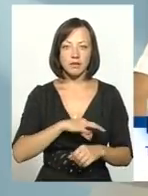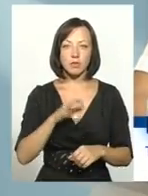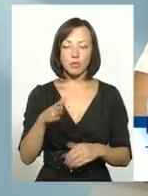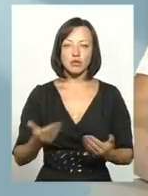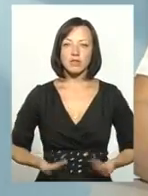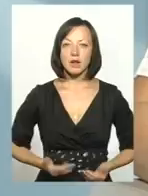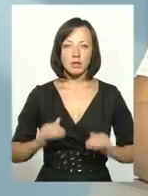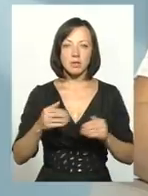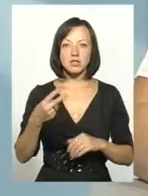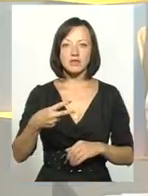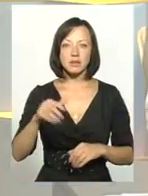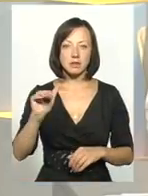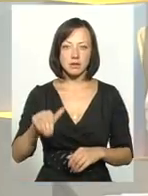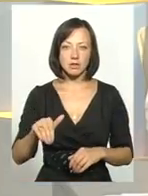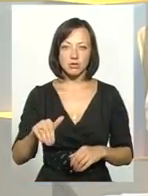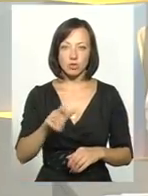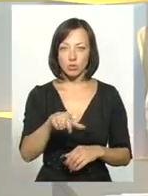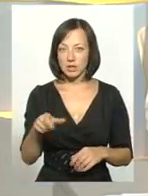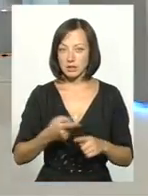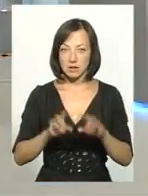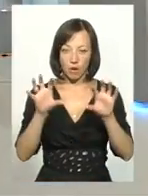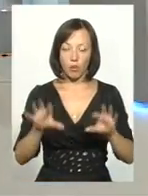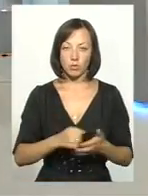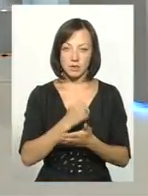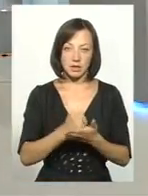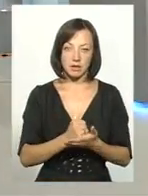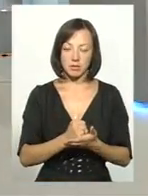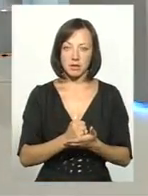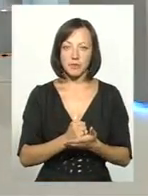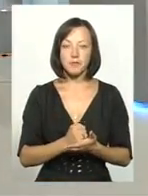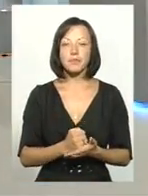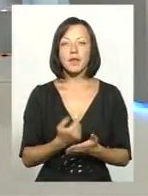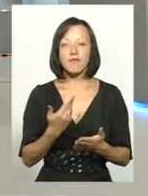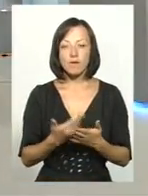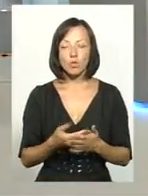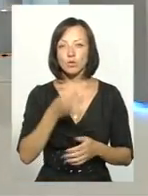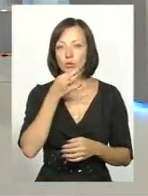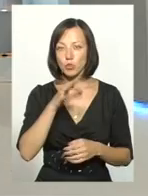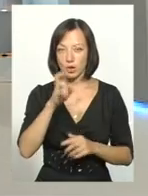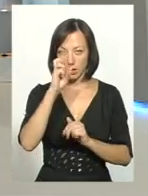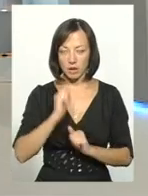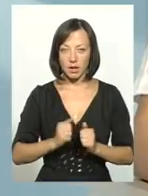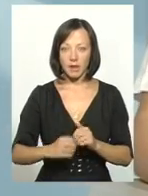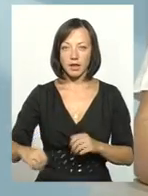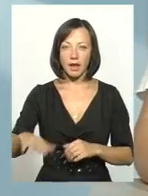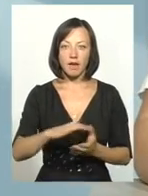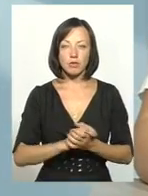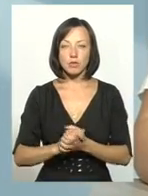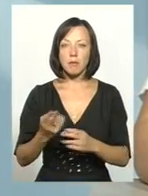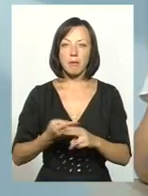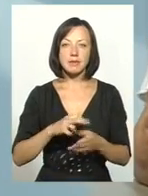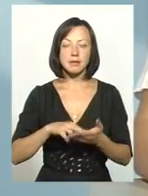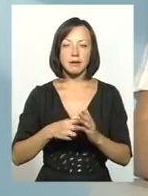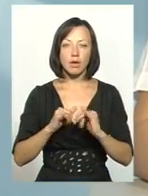в ній проживає не менше, ніж 20 тисяч жителів. Це законом закріплено в Данії. Так от, будь-яка країна Європейського Союзу без стратегії